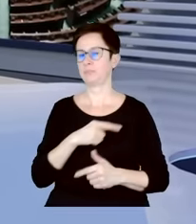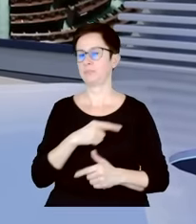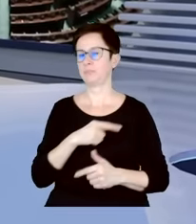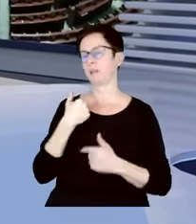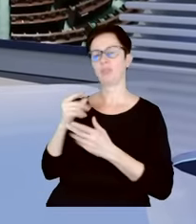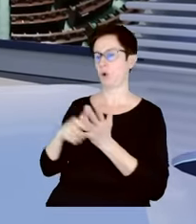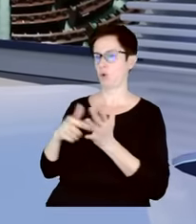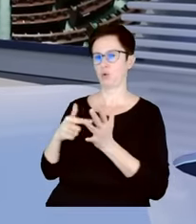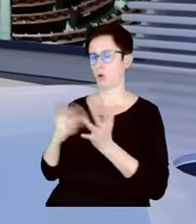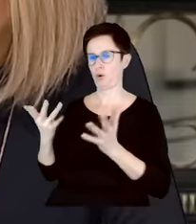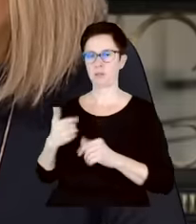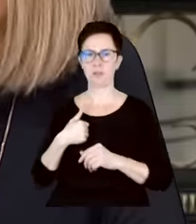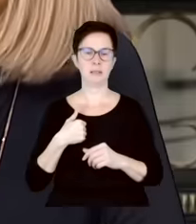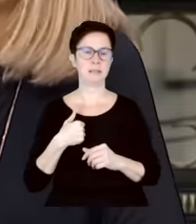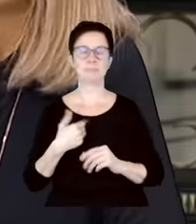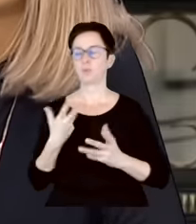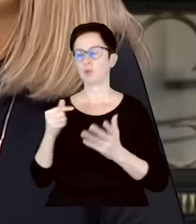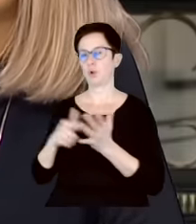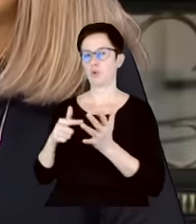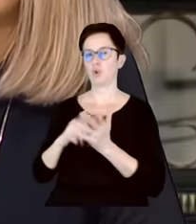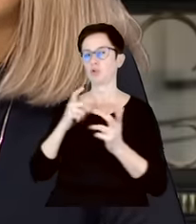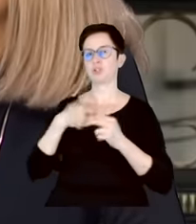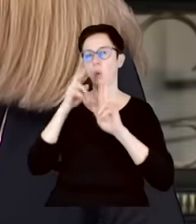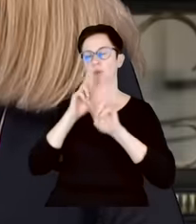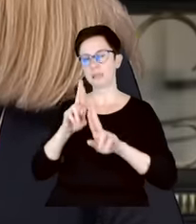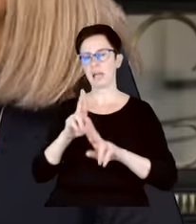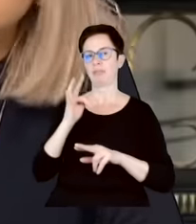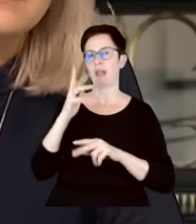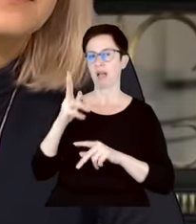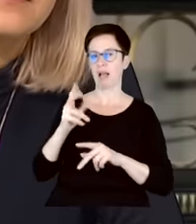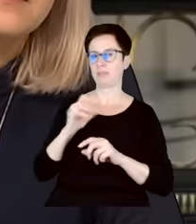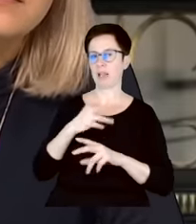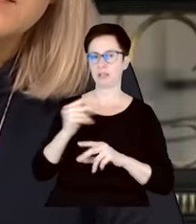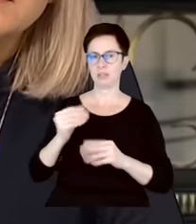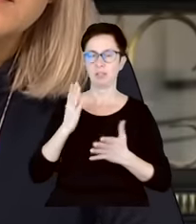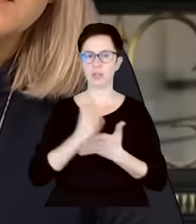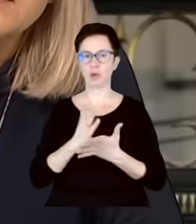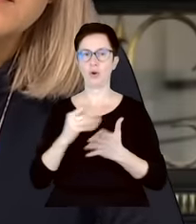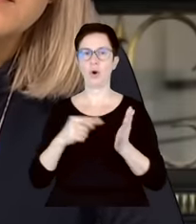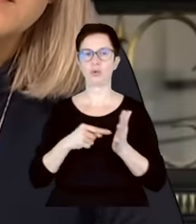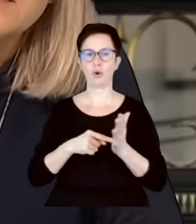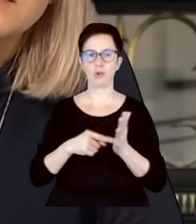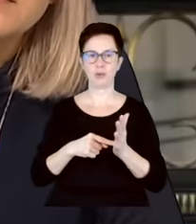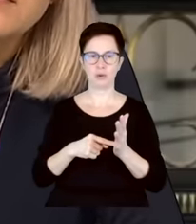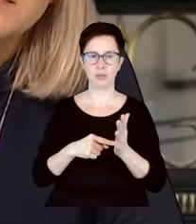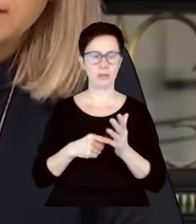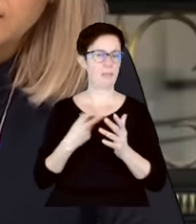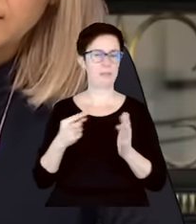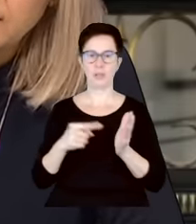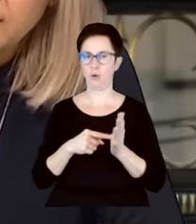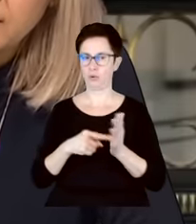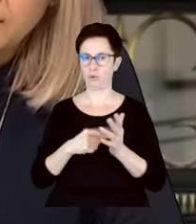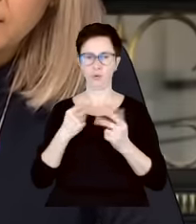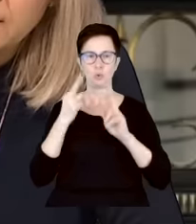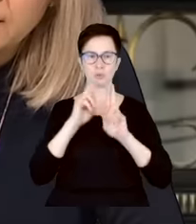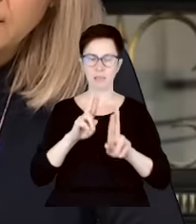możemy pozbawiać... Nie chodzi o to, czy ja uznaję Trybunał Konstytucyjny No to jeżeli pani uznaje, to sprawa jest zamknięta. Panowie są uniewinieni. chodzi o to, czy ja uznaję Trybunał